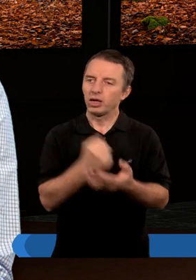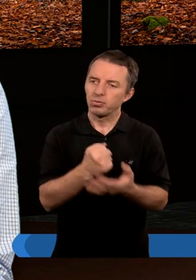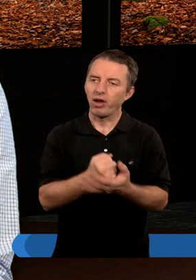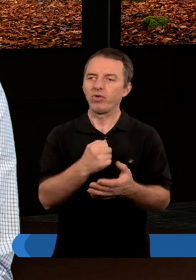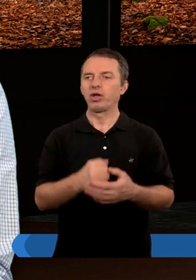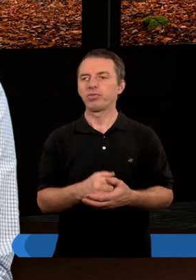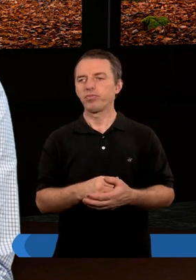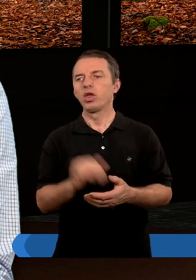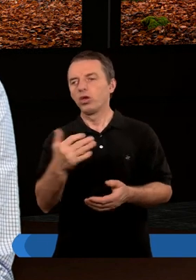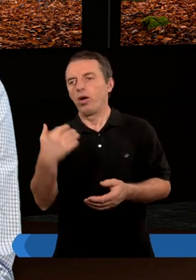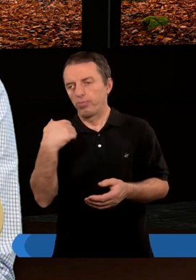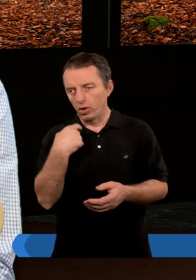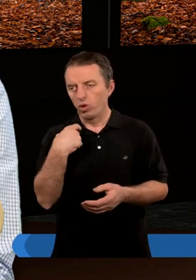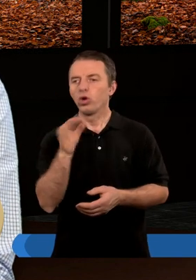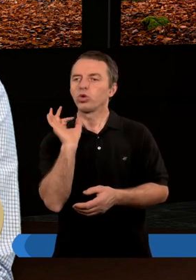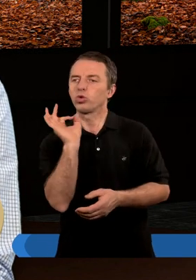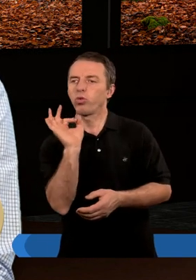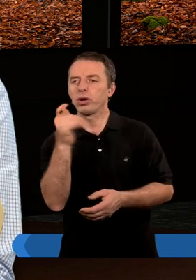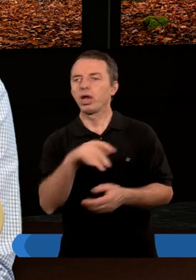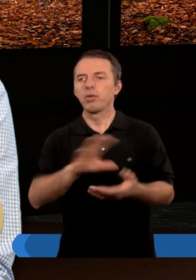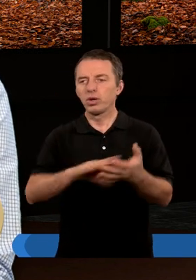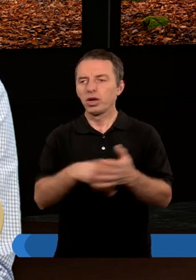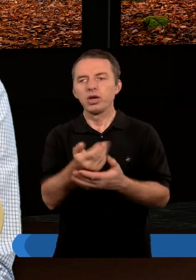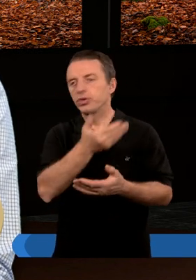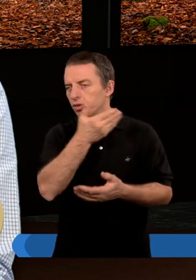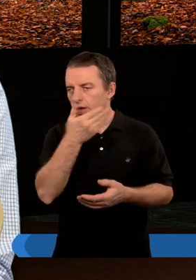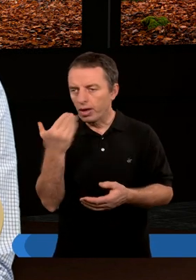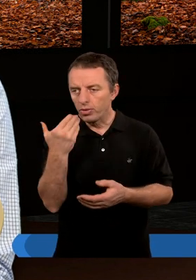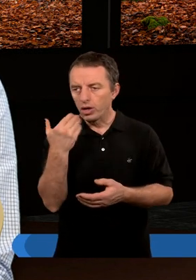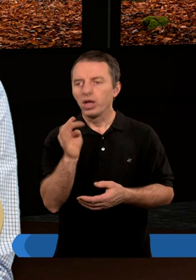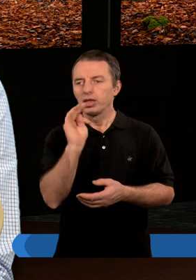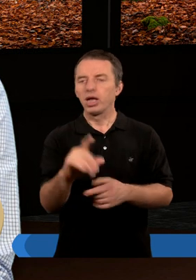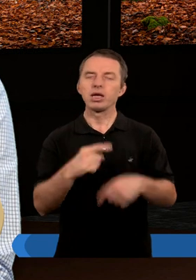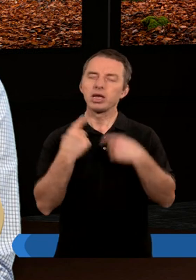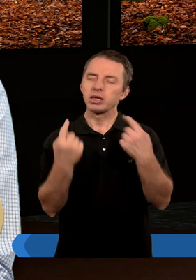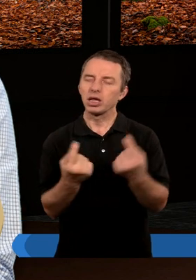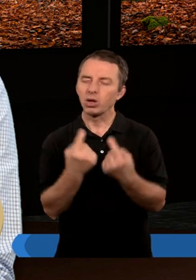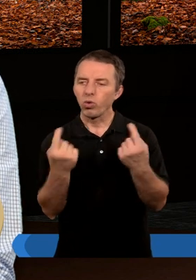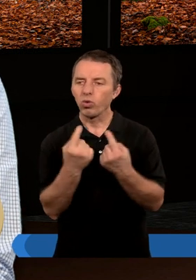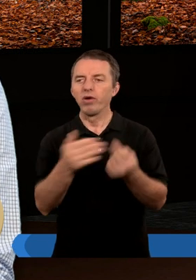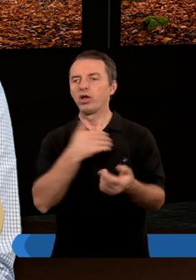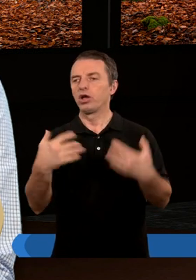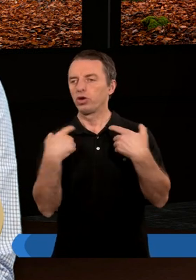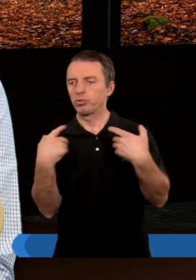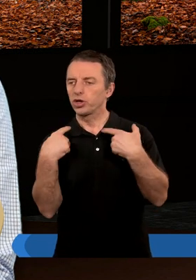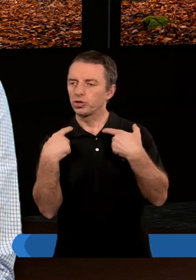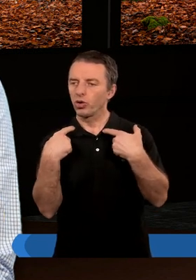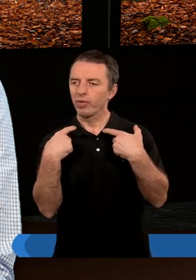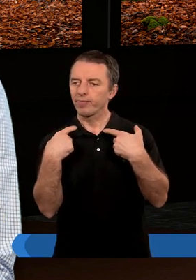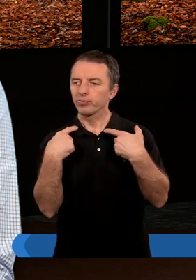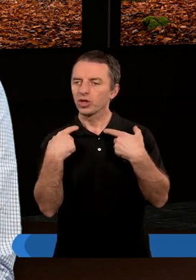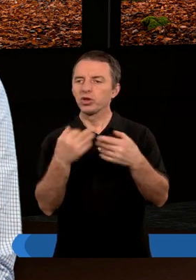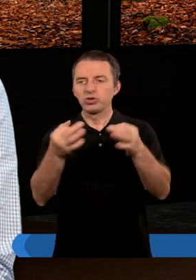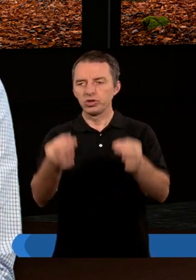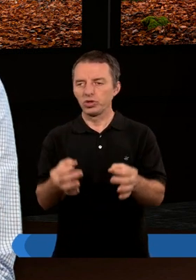spraw i to było chyba super, ale jak czytamy Biblię, to nie ma takiej sytuacji w naszym życiu i